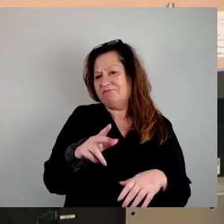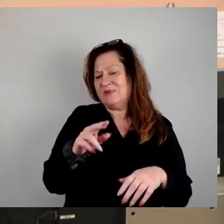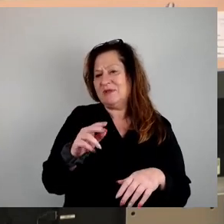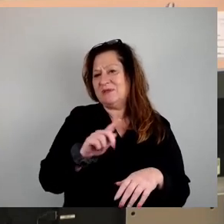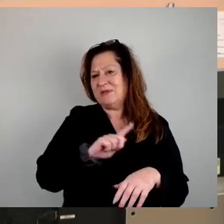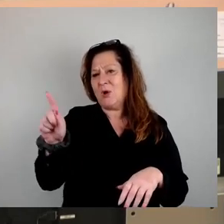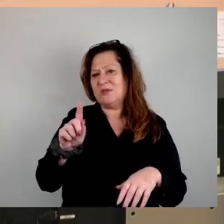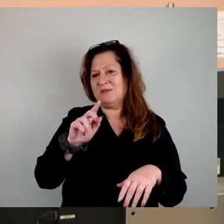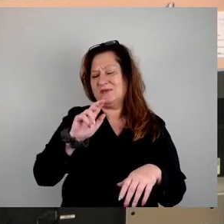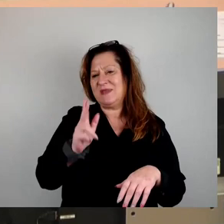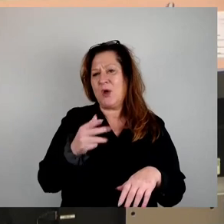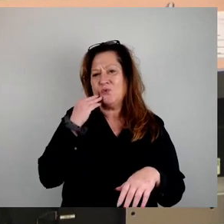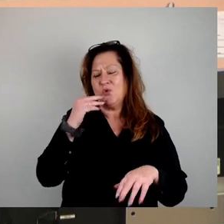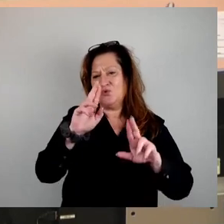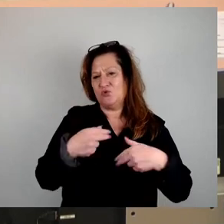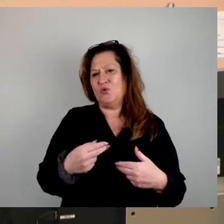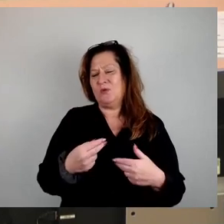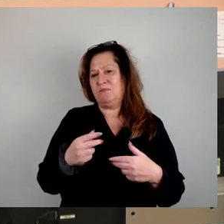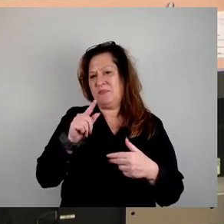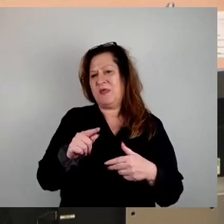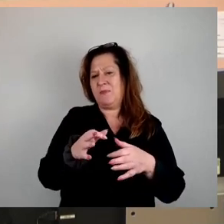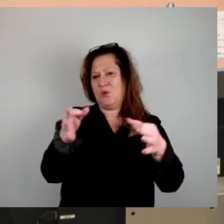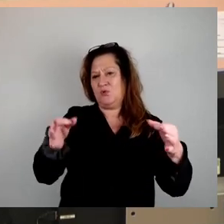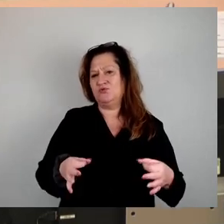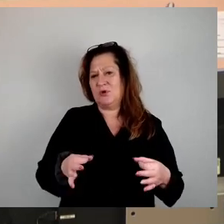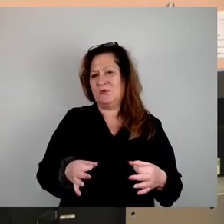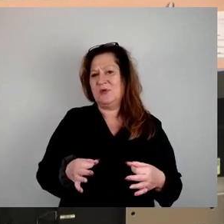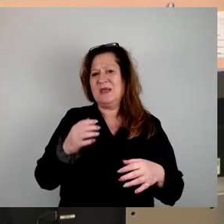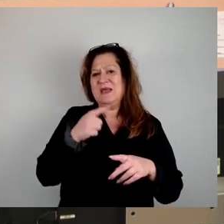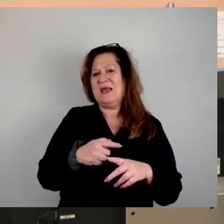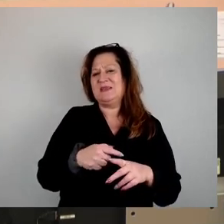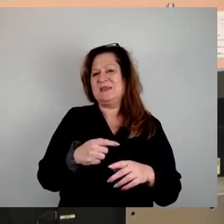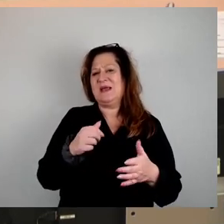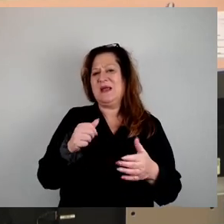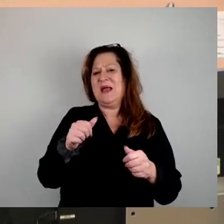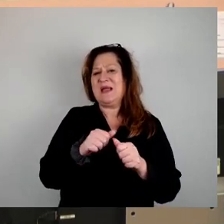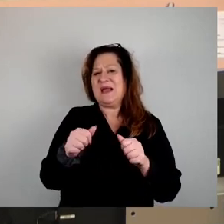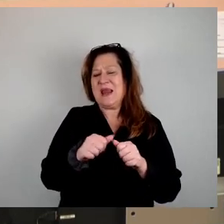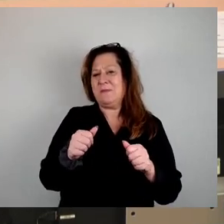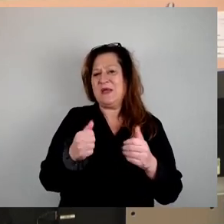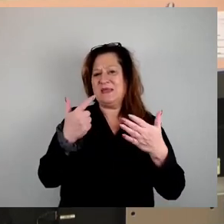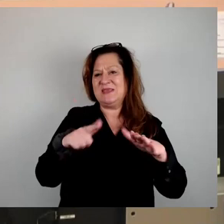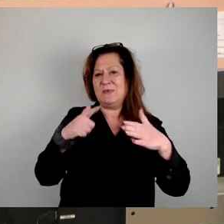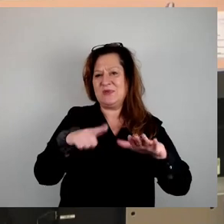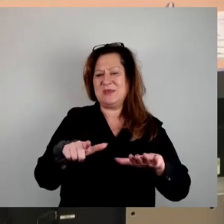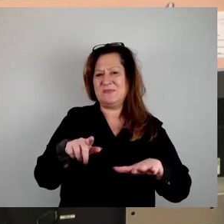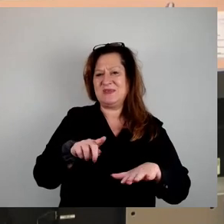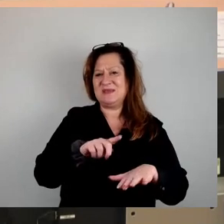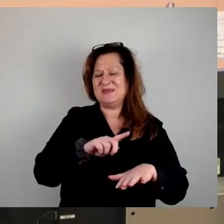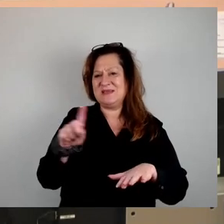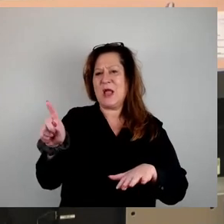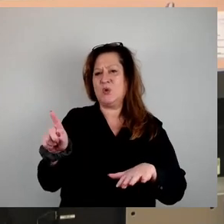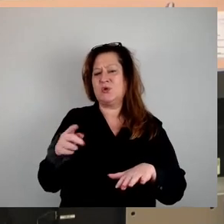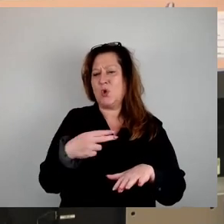Kommen auch noch ein Grundstücke dazu. da sind wir beim Preis von knapp 77.000 Euro pro Wohnung. Das heißt, wir kaufen die Wohnung zum doppelten Preis zurück, wie wir sie